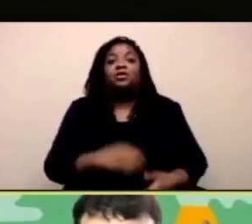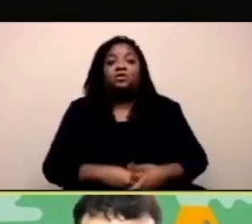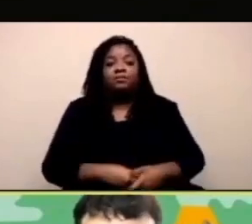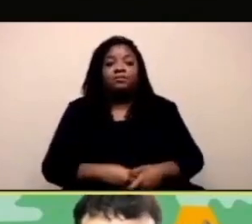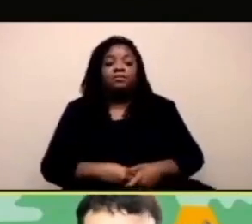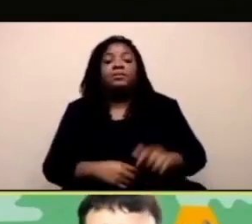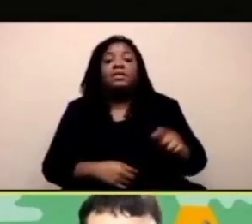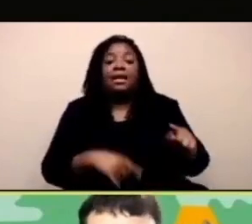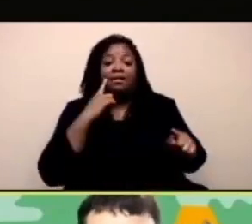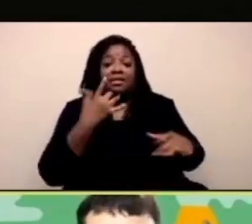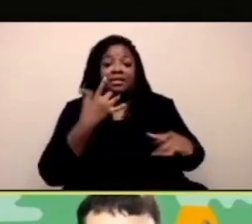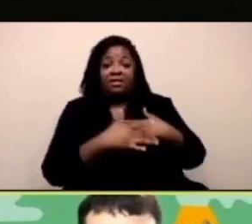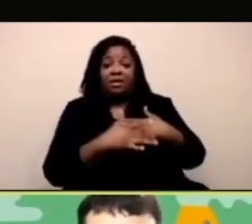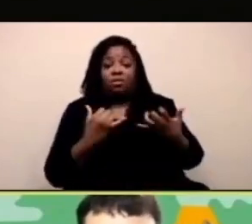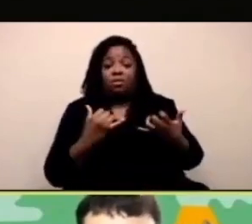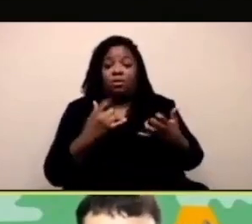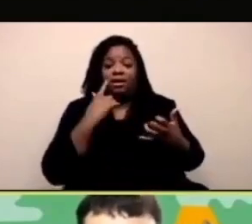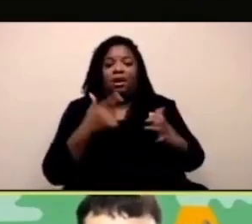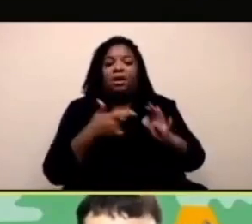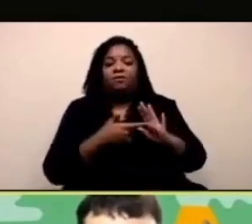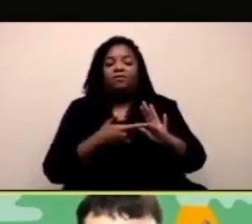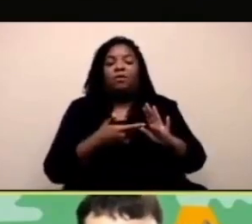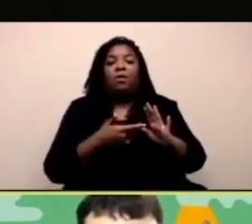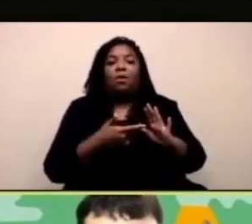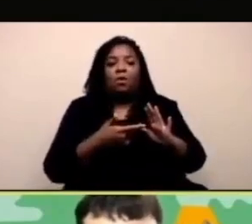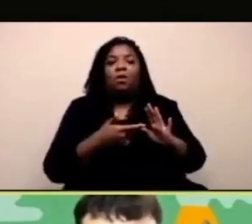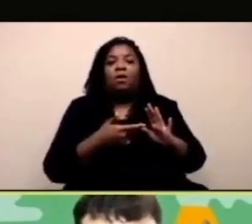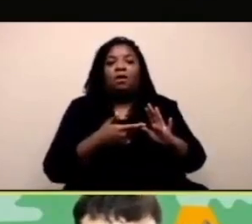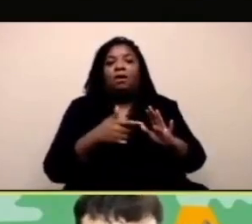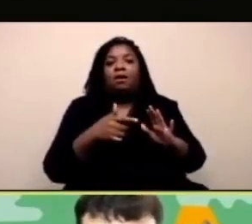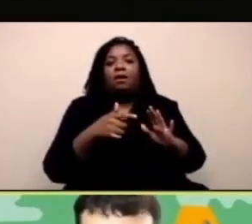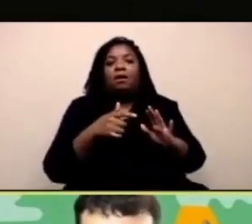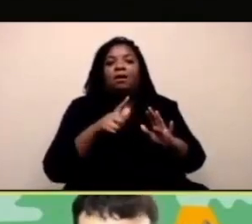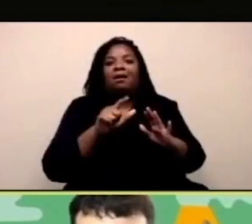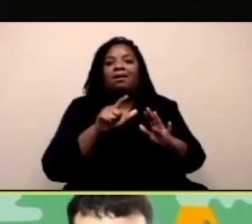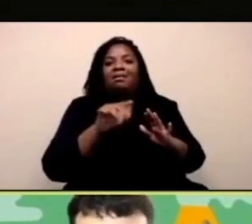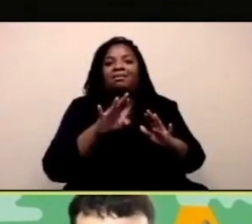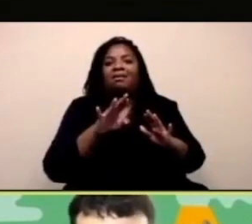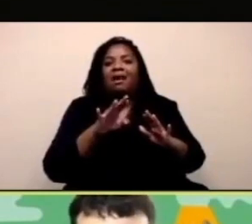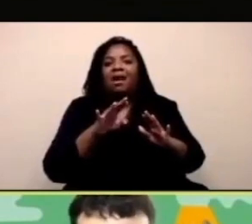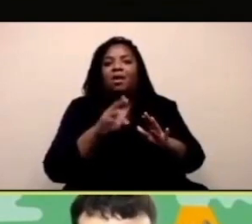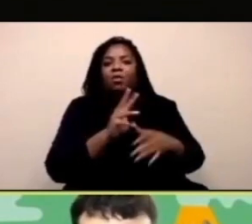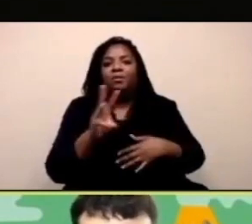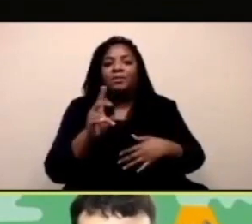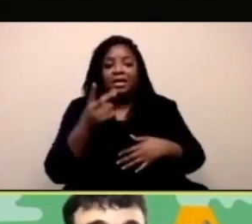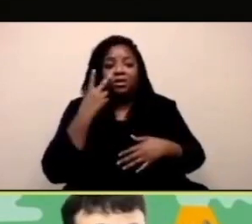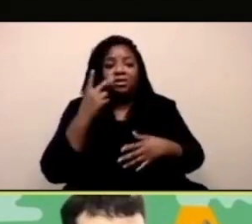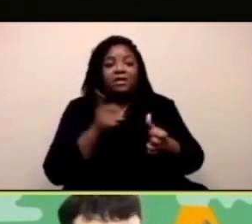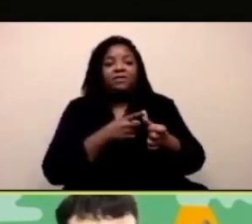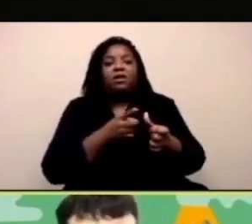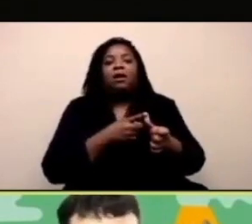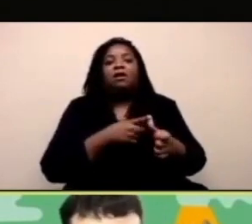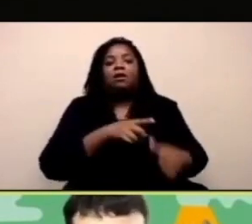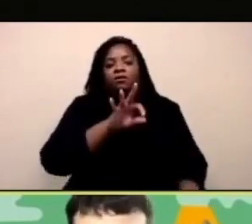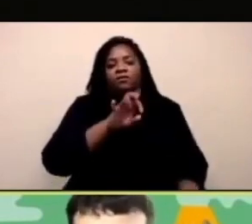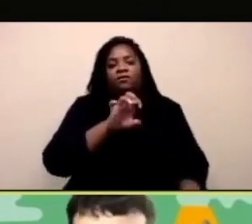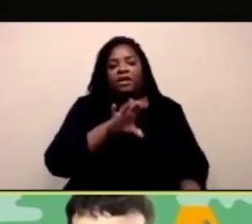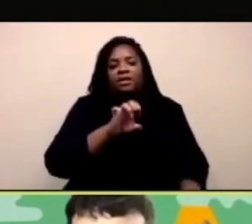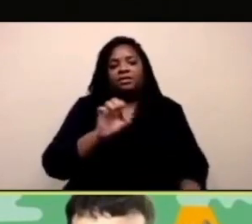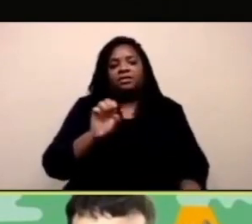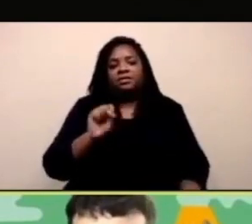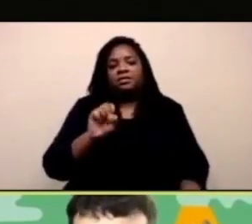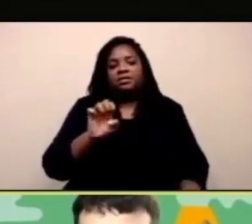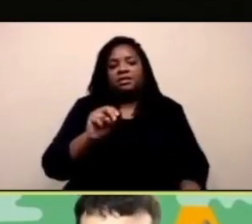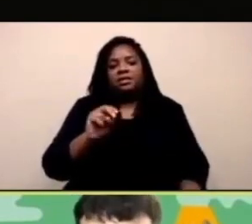C'è quindi qua un allegato nella sessione della pagina e qui potete vedere le due pagine di Scratch